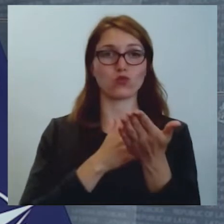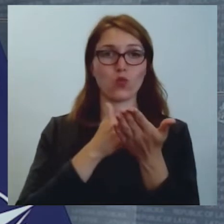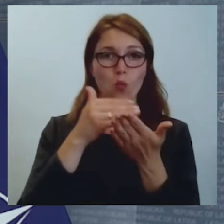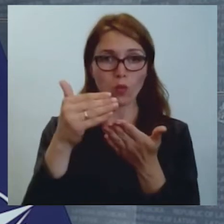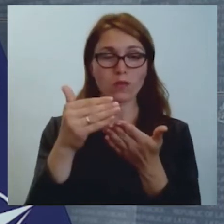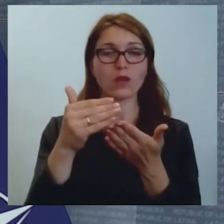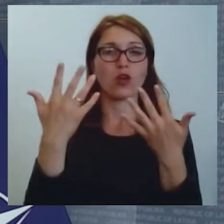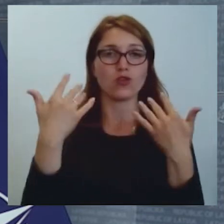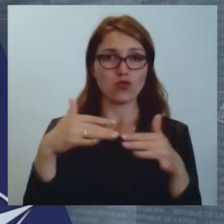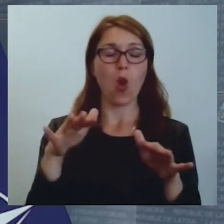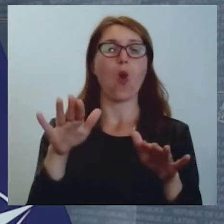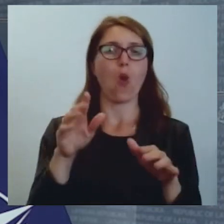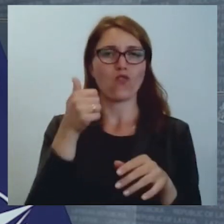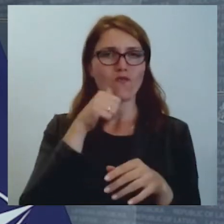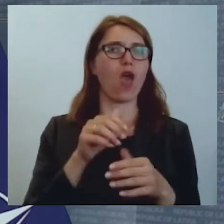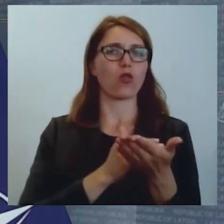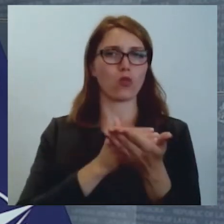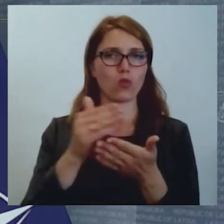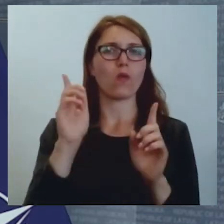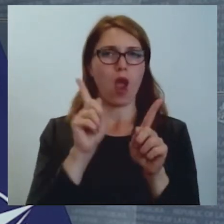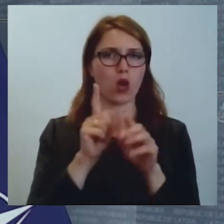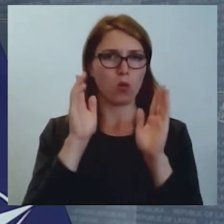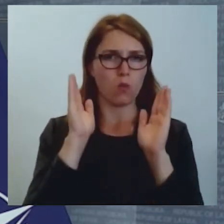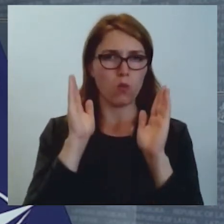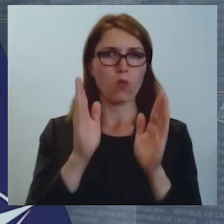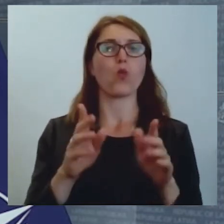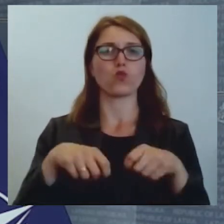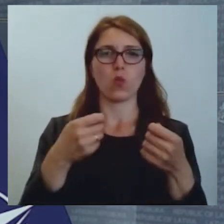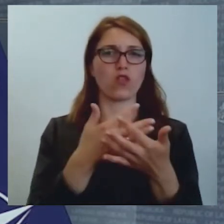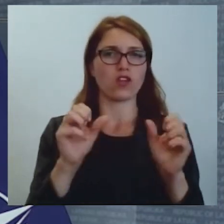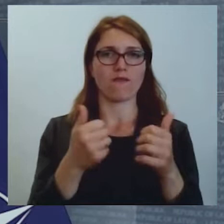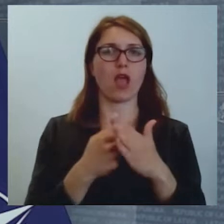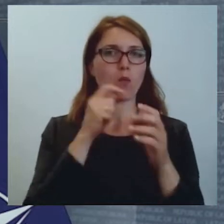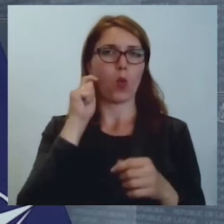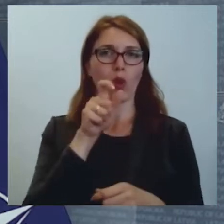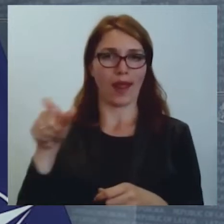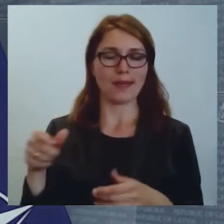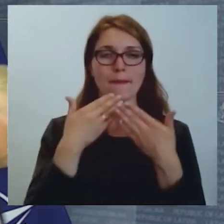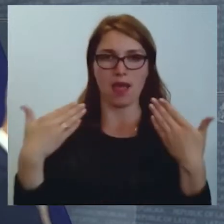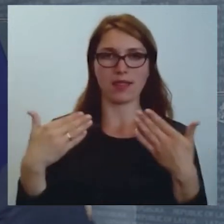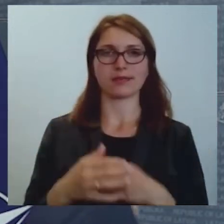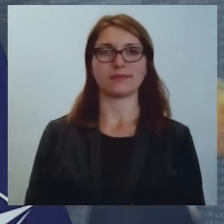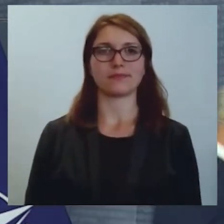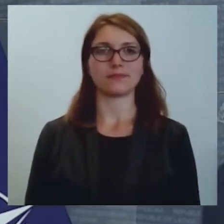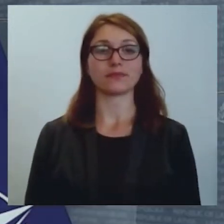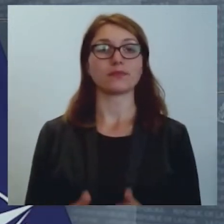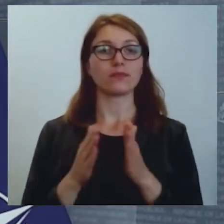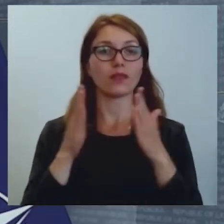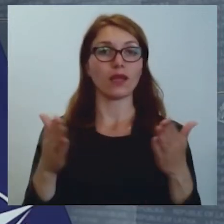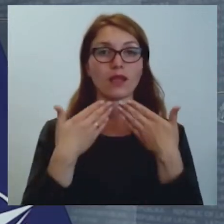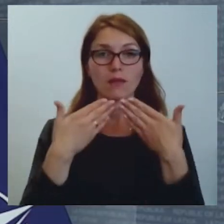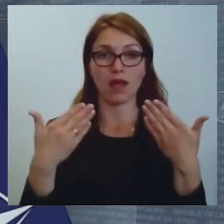turpināsim sniegt visu veidu atbalstu Ukraiņam. Paldies! Līdz paldies!